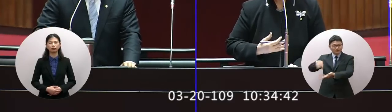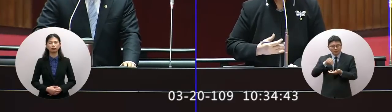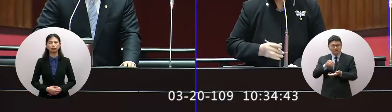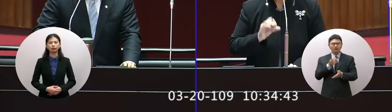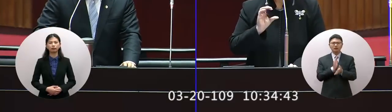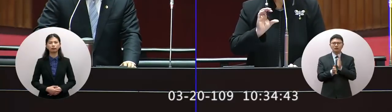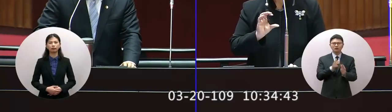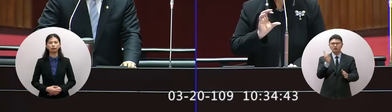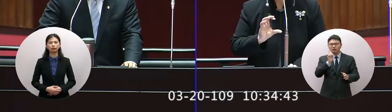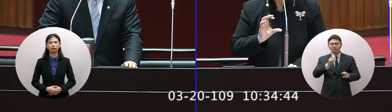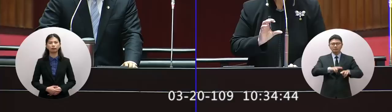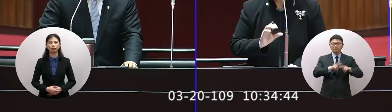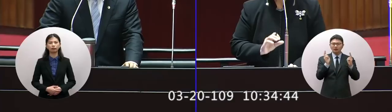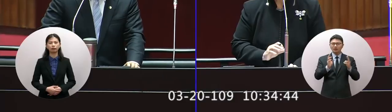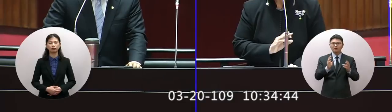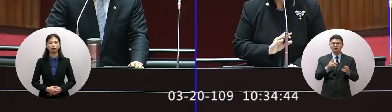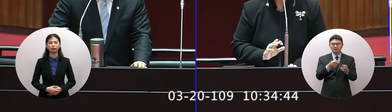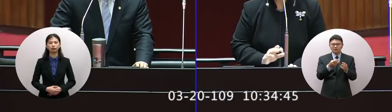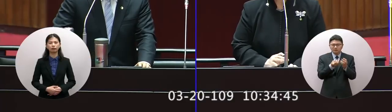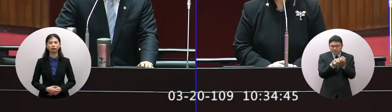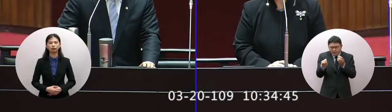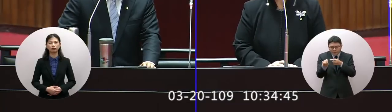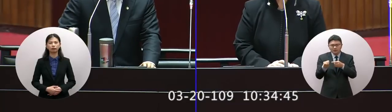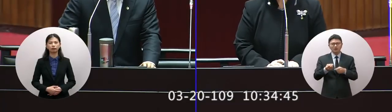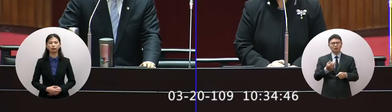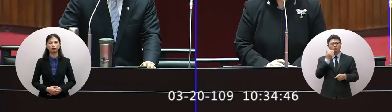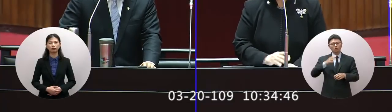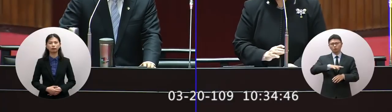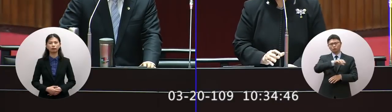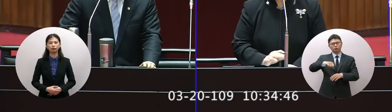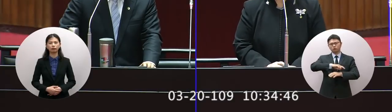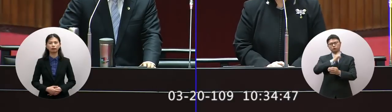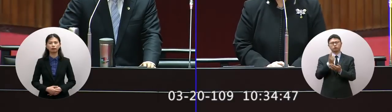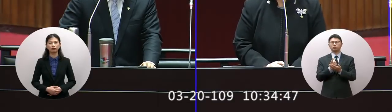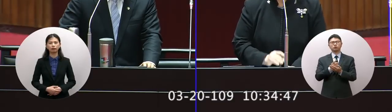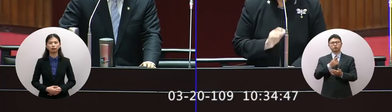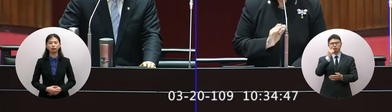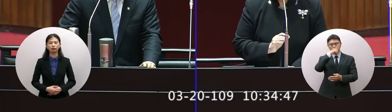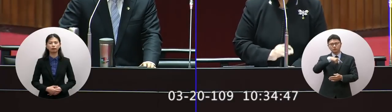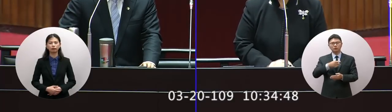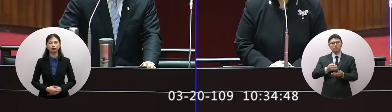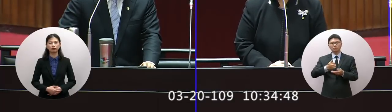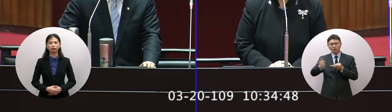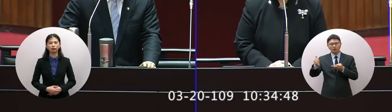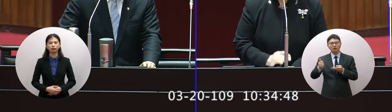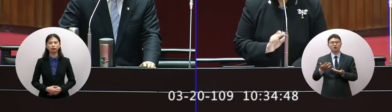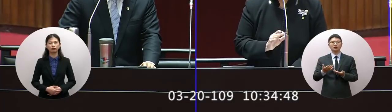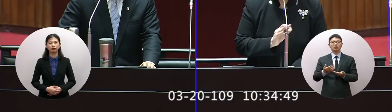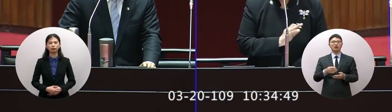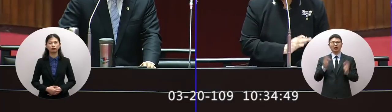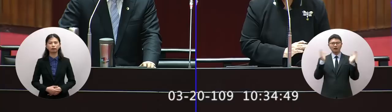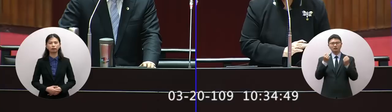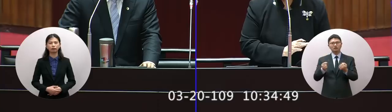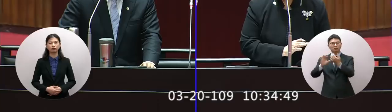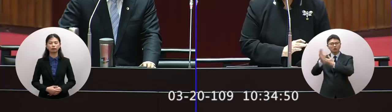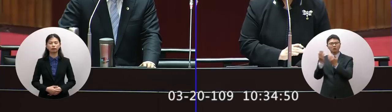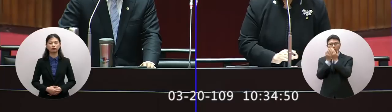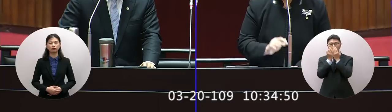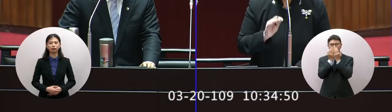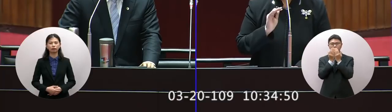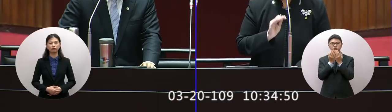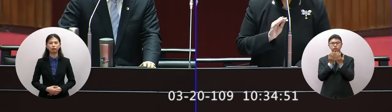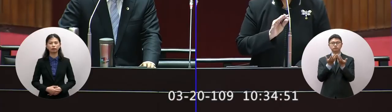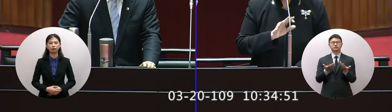辦法開放或是收拾保分不要說完全都沒有那些孩子很可憐那些孩子很可憐